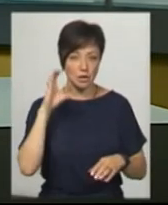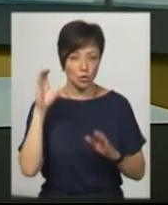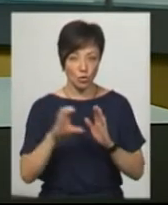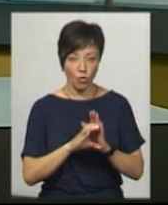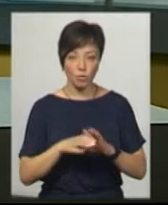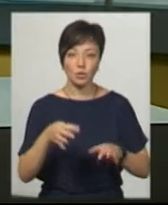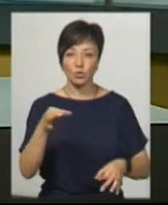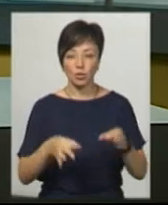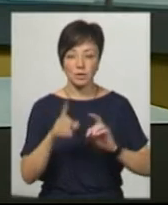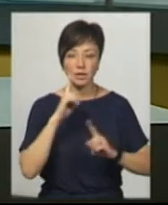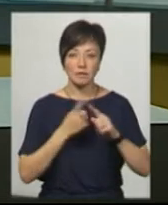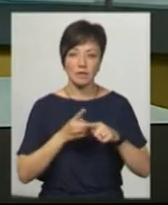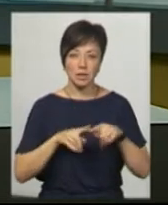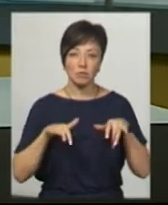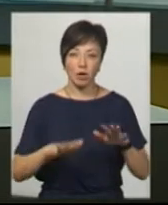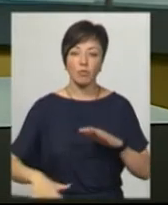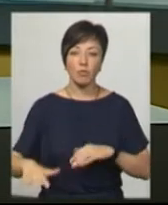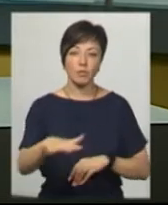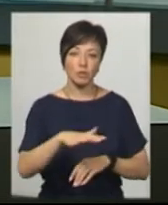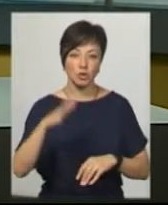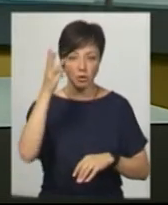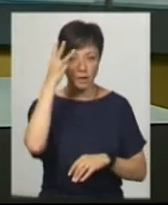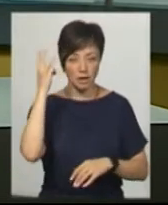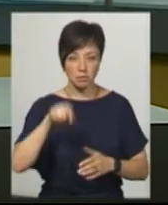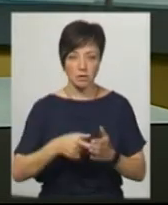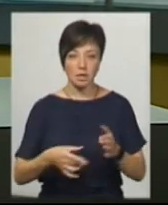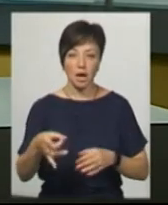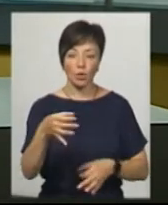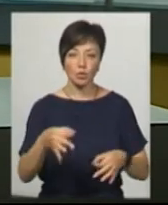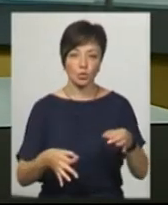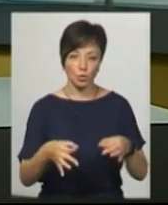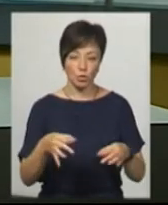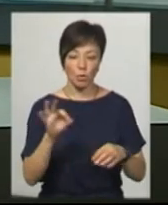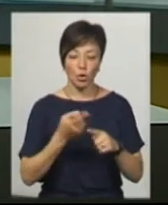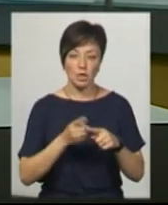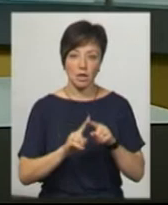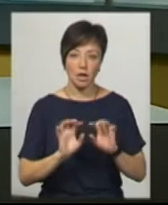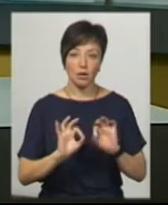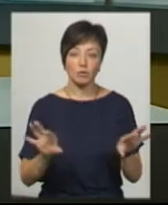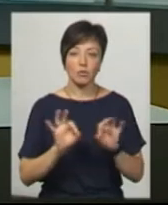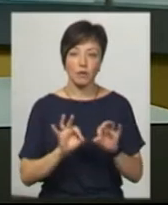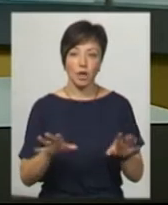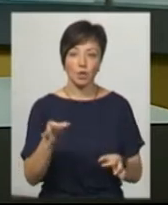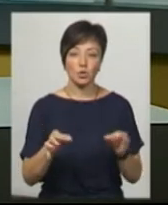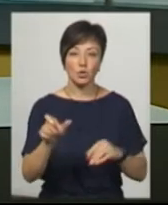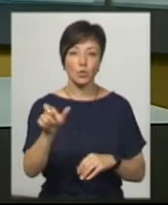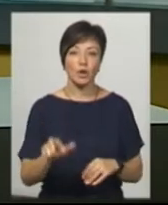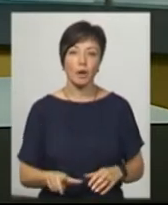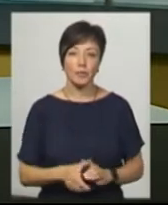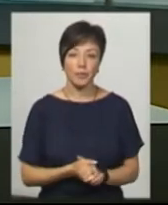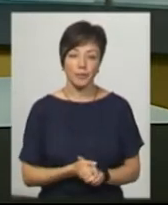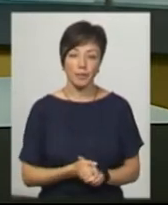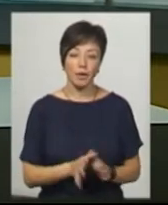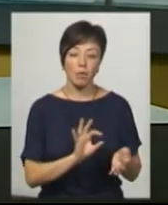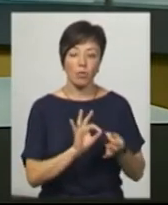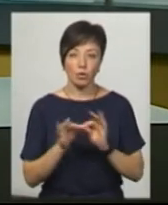судовому засіданні у цій справі в приміщенні Хмельницького міськрайонного суду. Про це у Суспільному розповіла суддя Світлана Данькова.